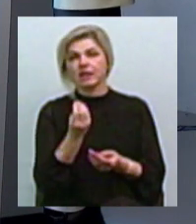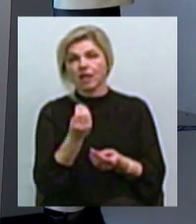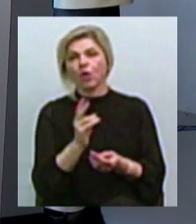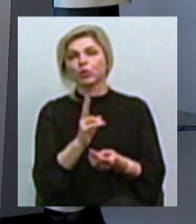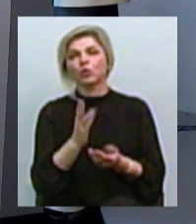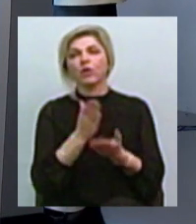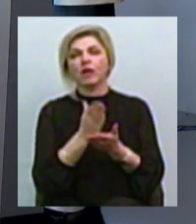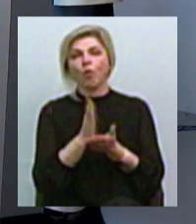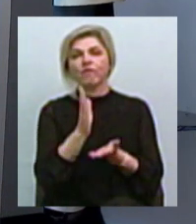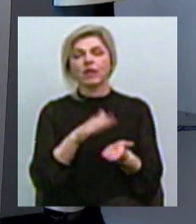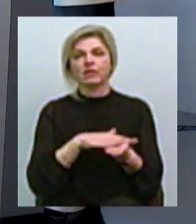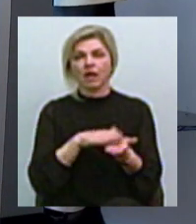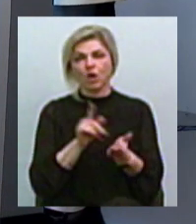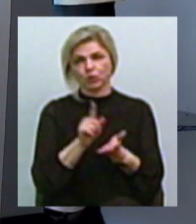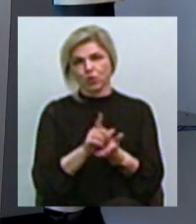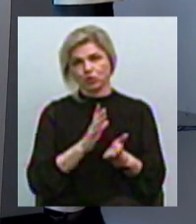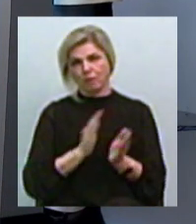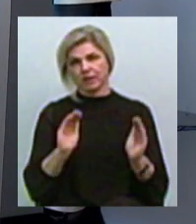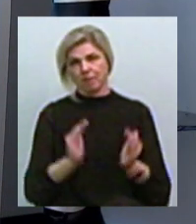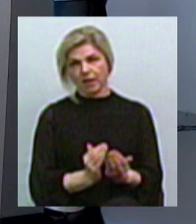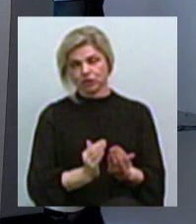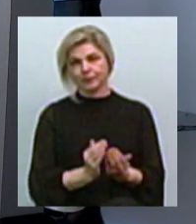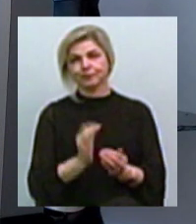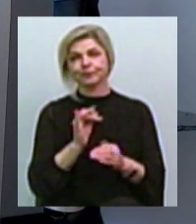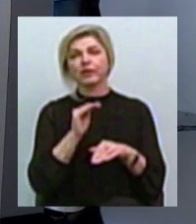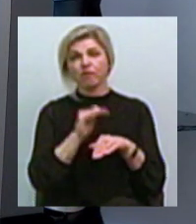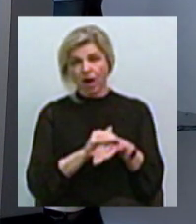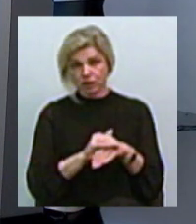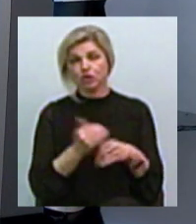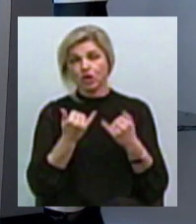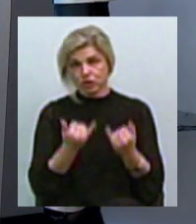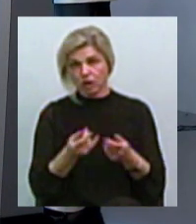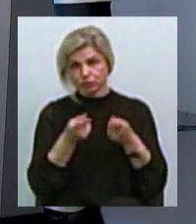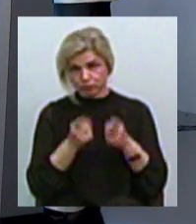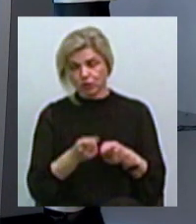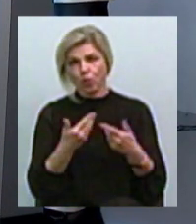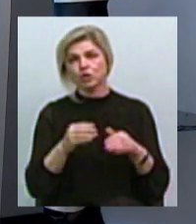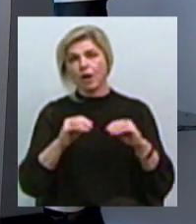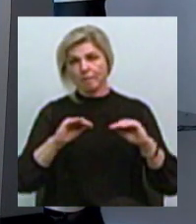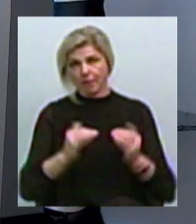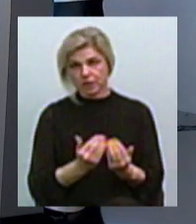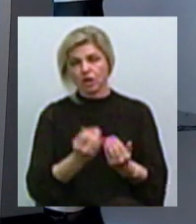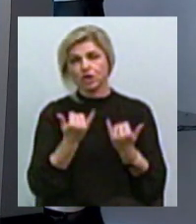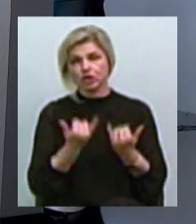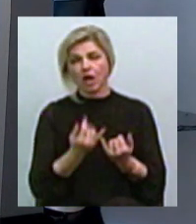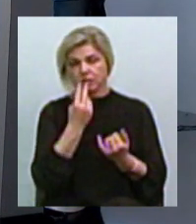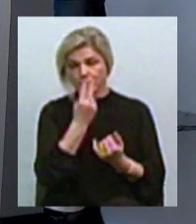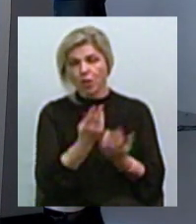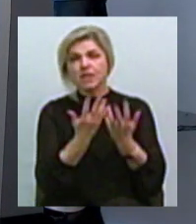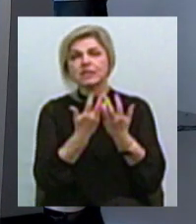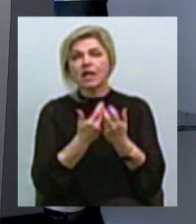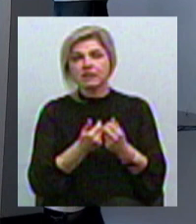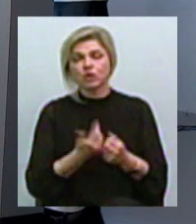готівковому обігу, вона повинна зменшуватися І фактично вона зменшилася Якщо подивитися статистику безготівкових розрахунків То